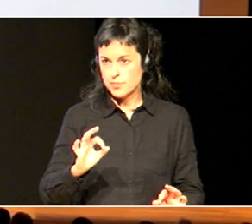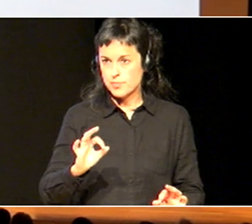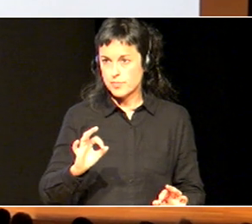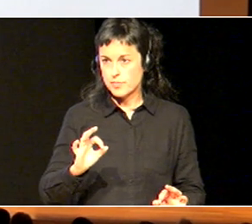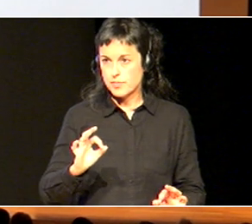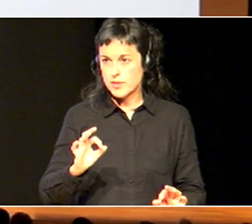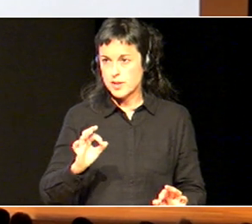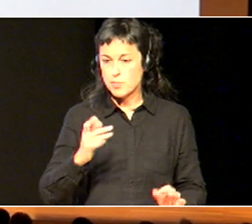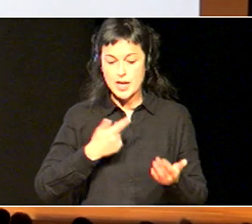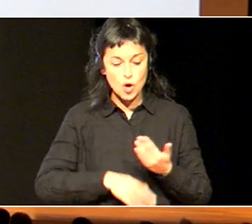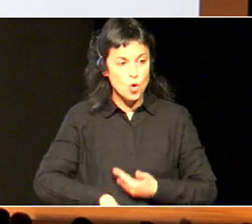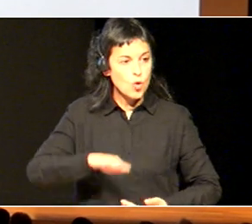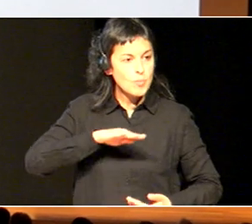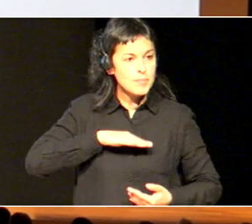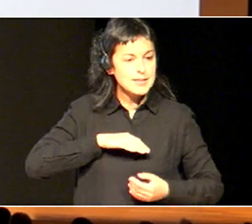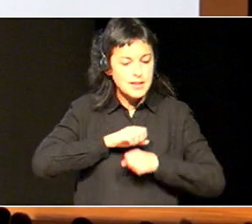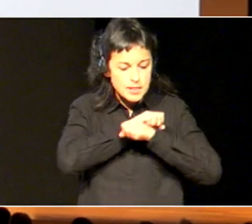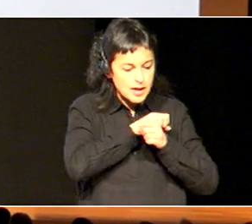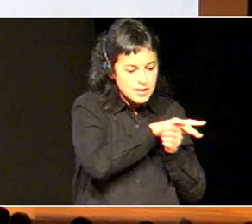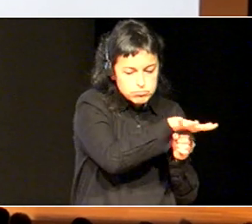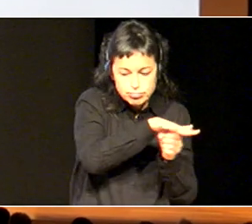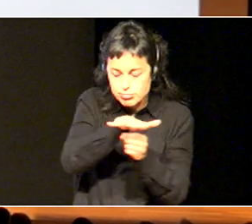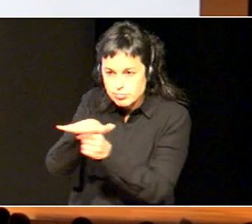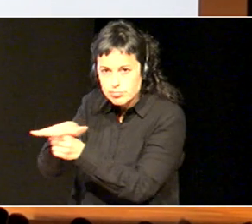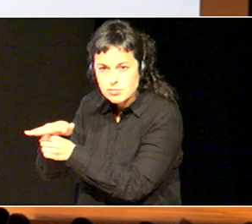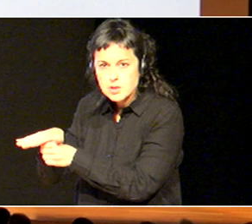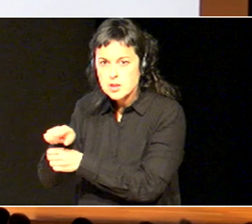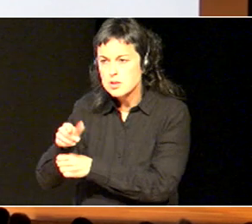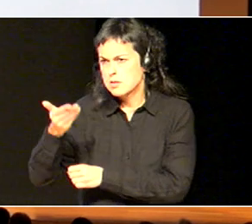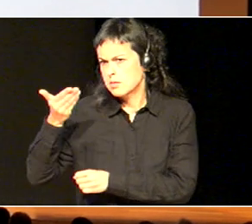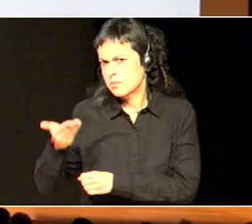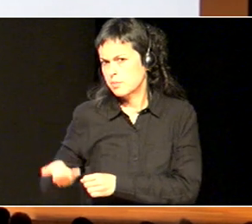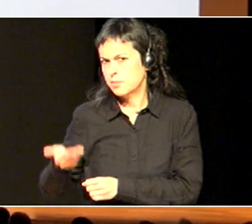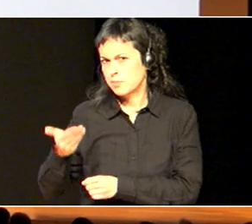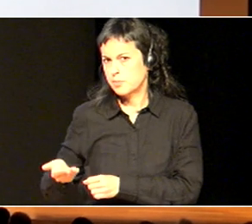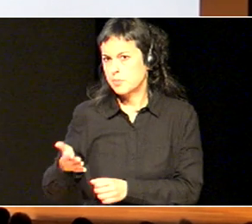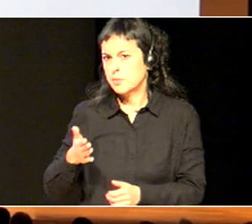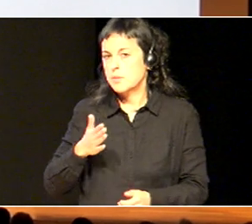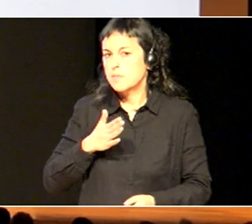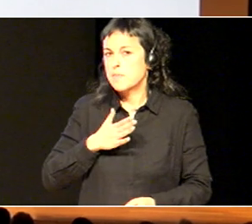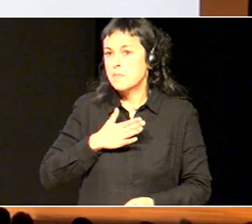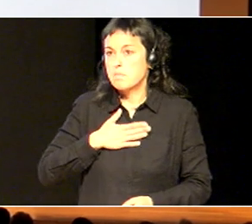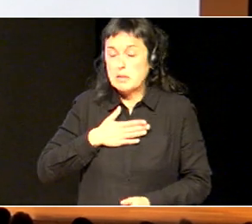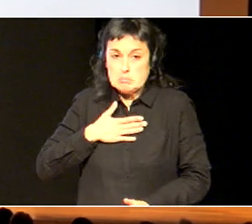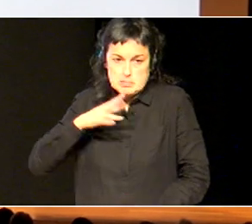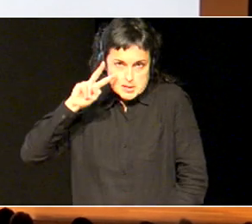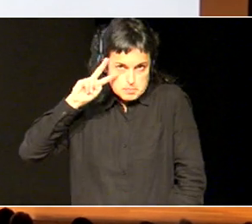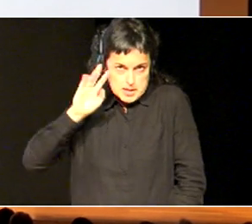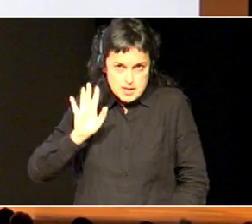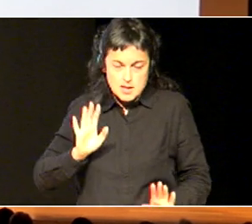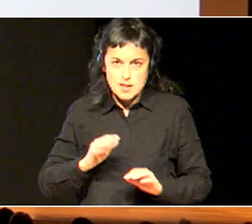zeharkako kompetentziak, izugarriak dira, garatzeko, nire esperientxe, umilean ez atendot,